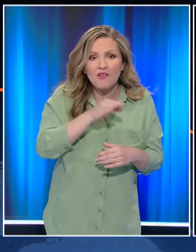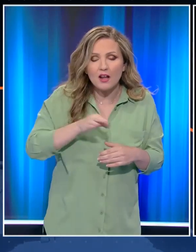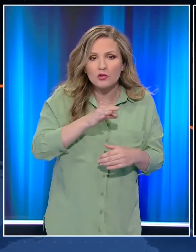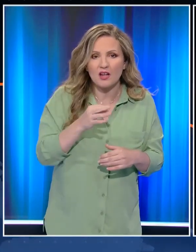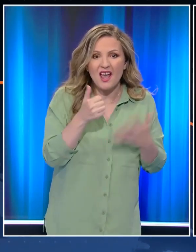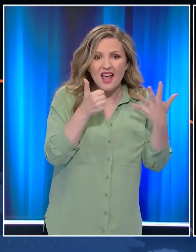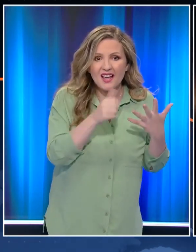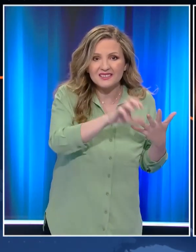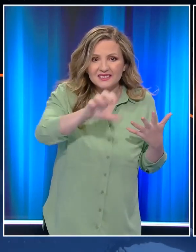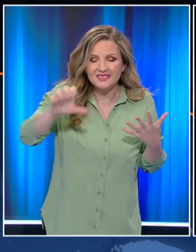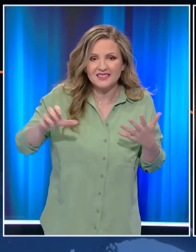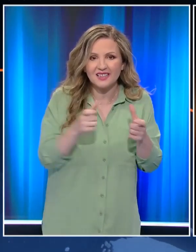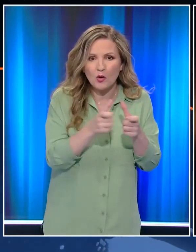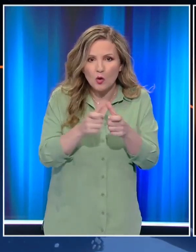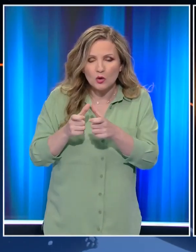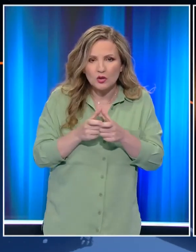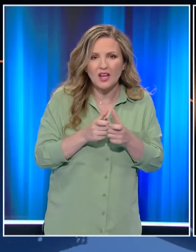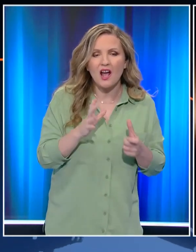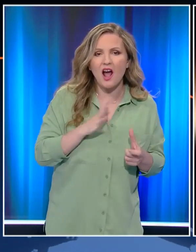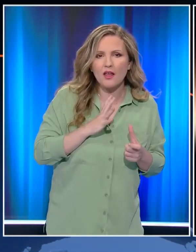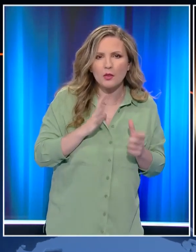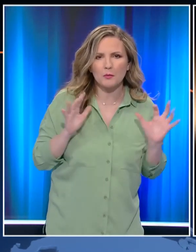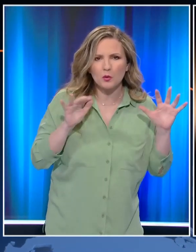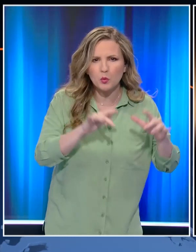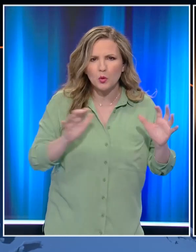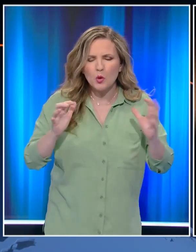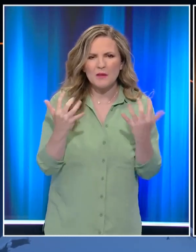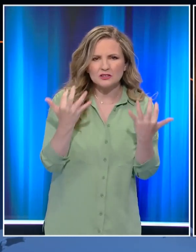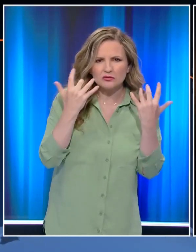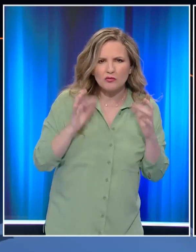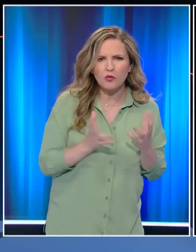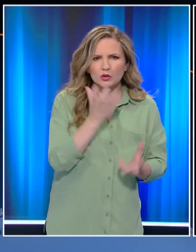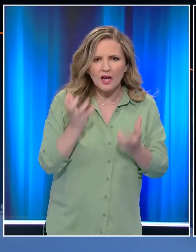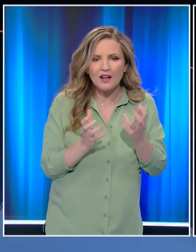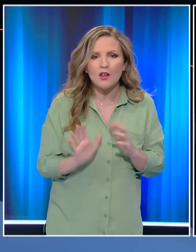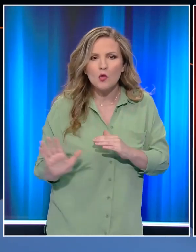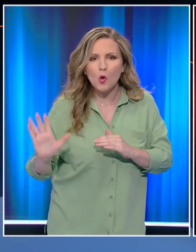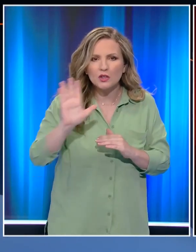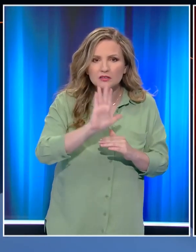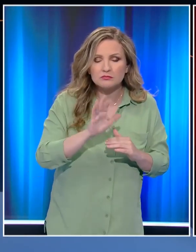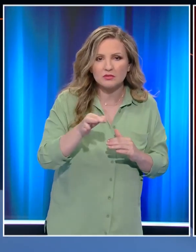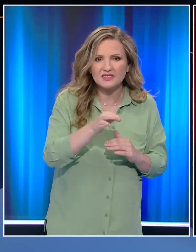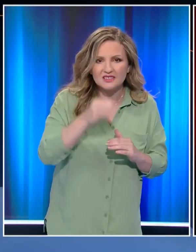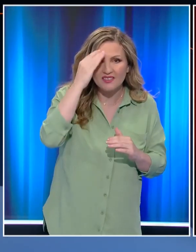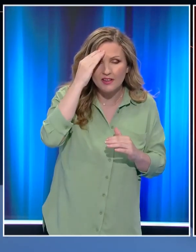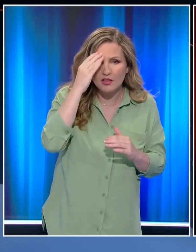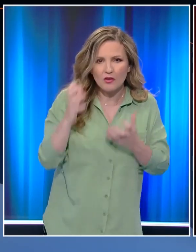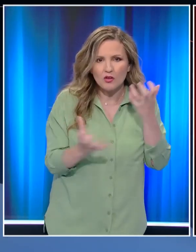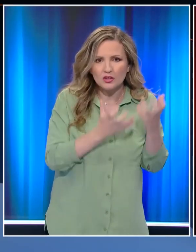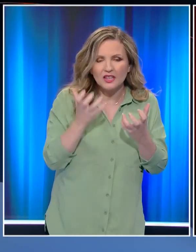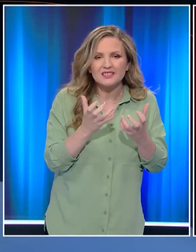εξοικισμών της Κεφαλονιάς βρέθηκαν κυκλωμένοι από τη φωτιά που έκαιγε σε επτά αιστείες στο νότιο-ανατολικό τμήμα του νησιού. Τα πυρήνα μέτωπα